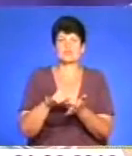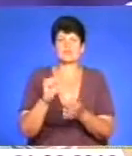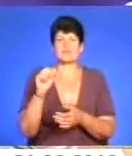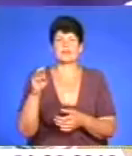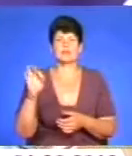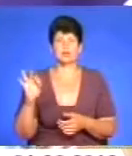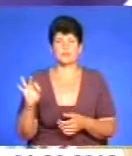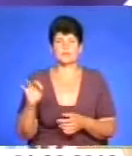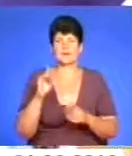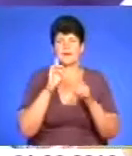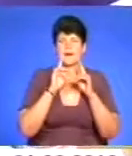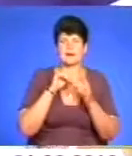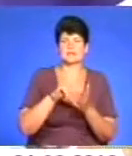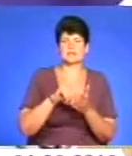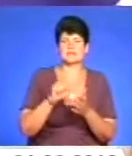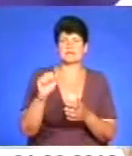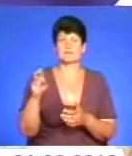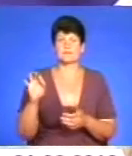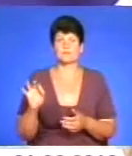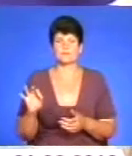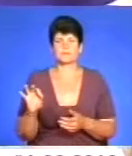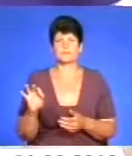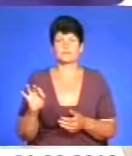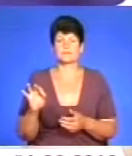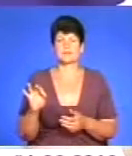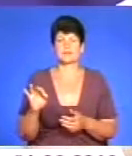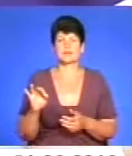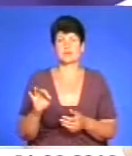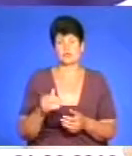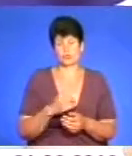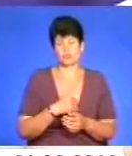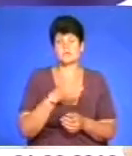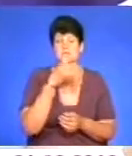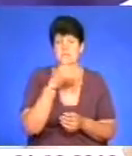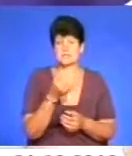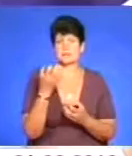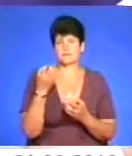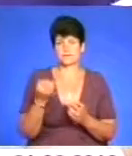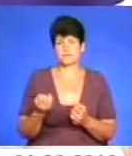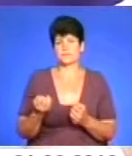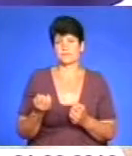АТО, рада учасників АТО. І принагідно хотів поінформувати, що буквально